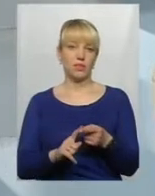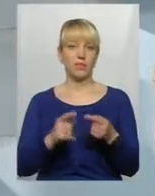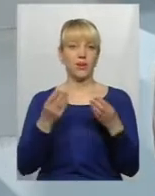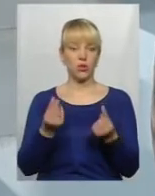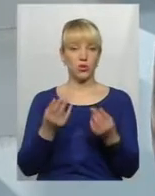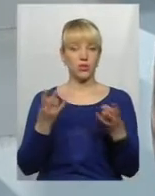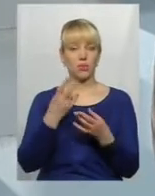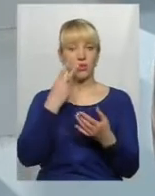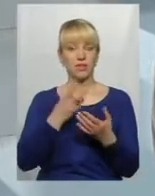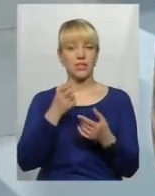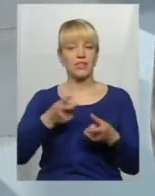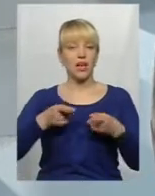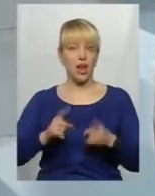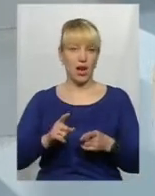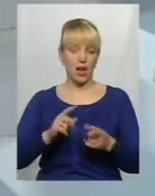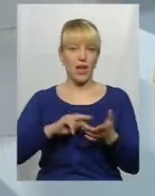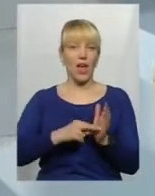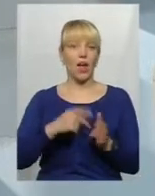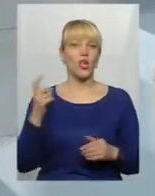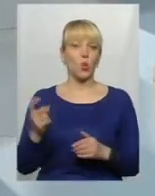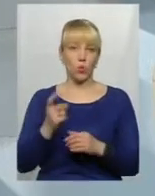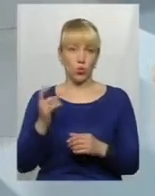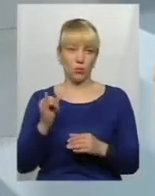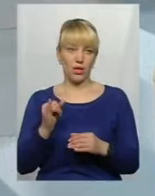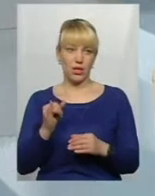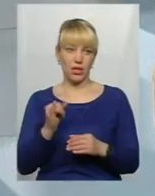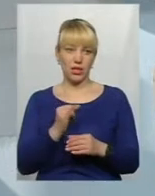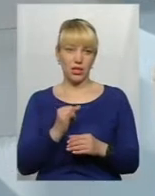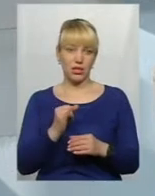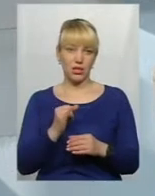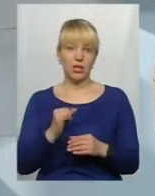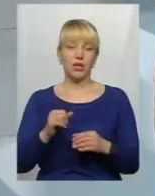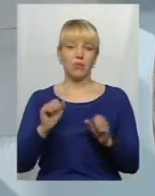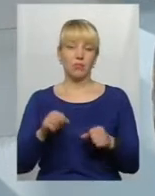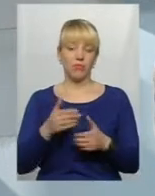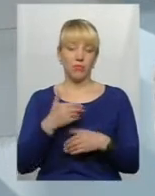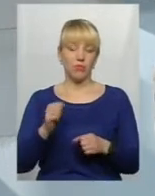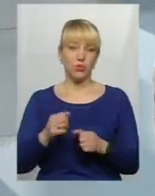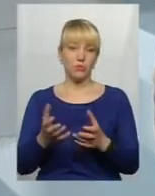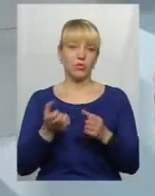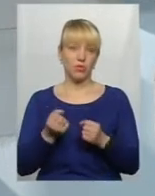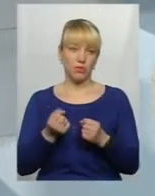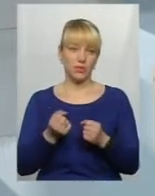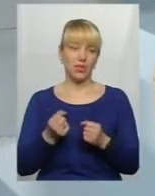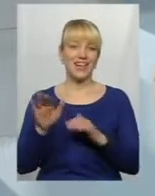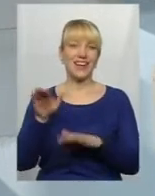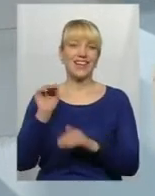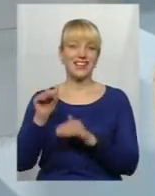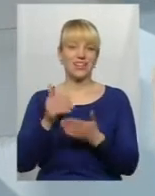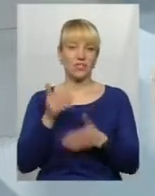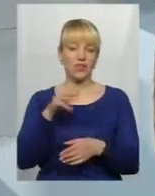Треба дивитись на реалії економіки і, скажімо, ми можемо отримувати кредити від МВФ, але